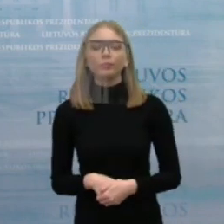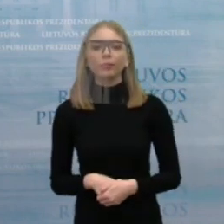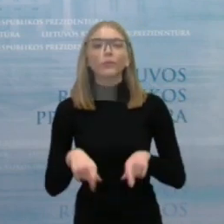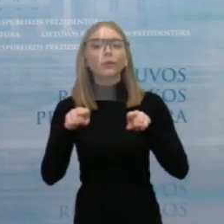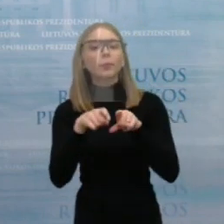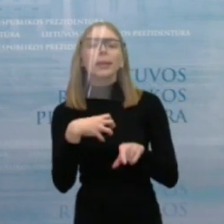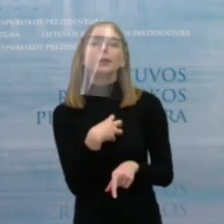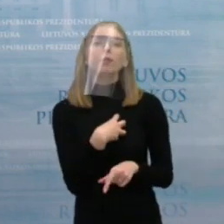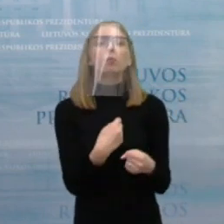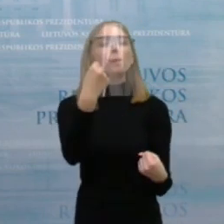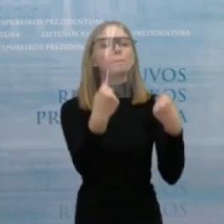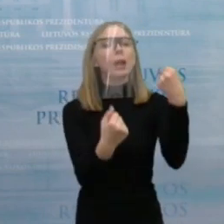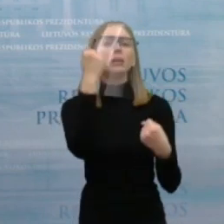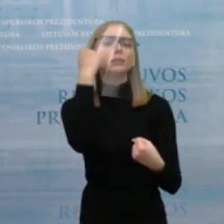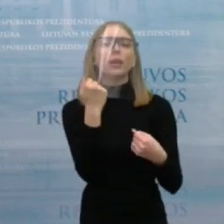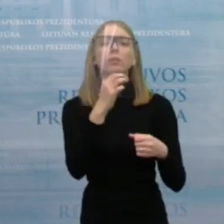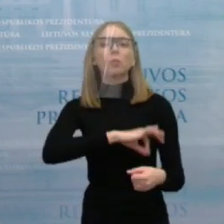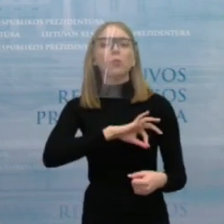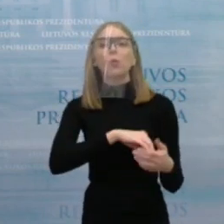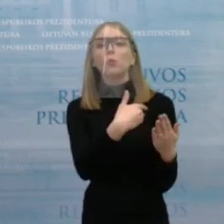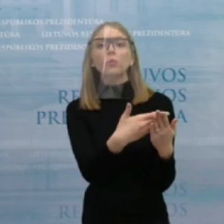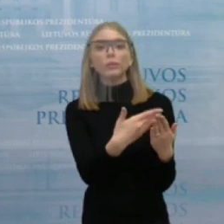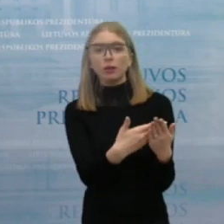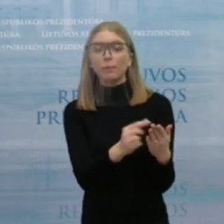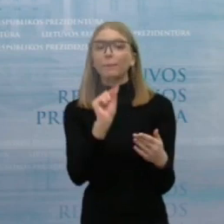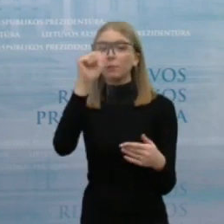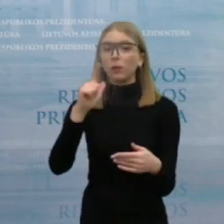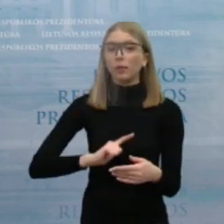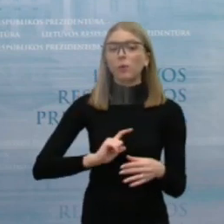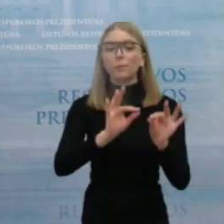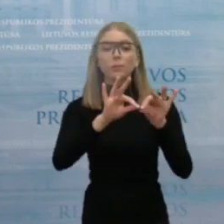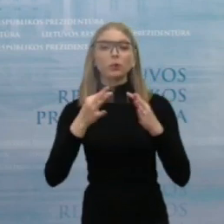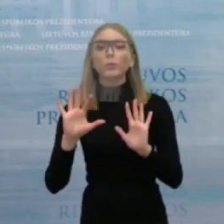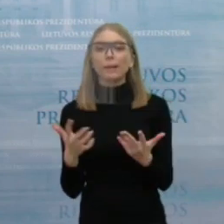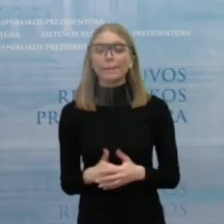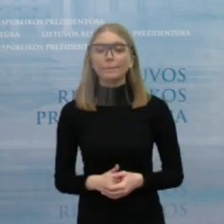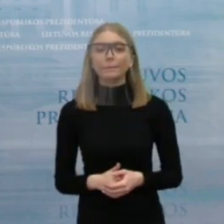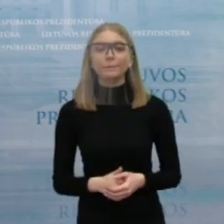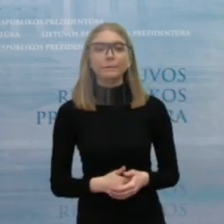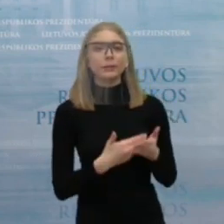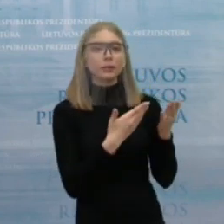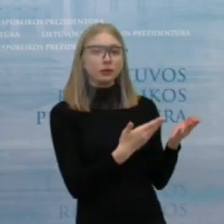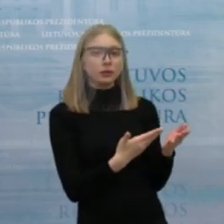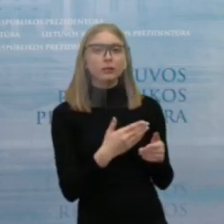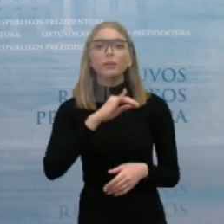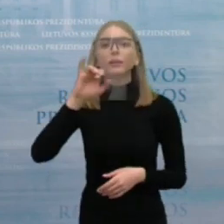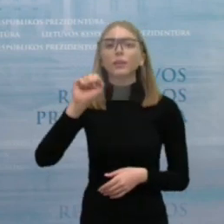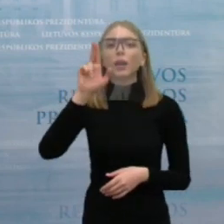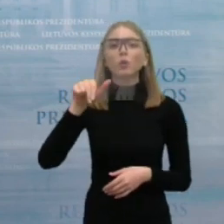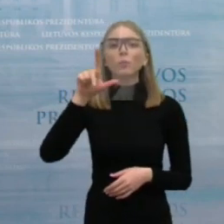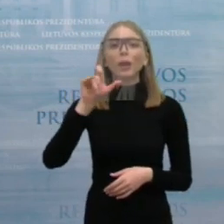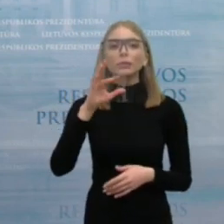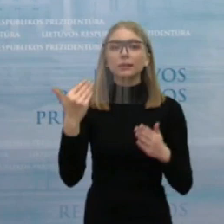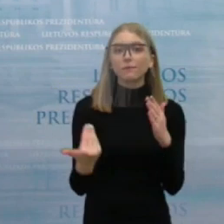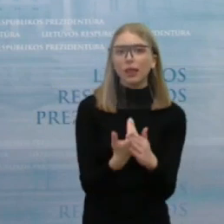lauktume konkrečių pasiūlymų ir tada galbūt galėtume konkrečiai pakomentuoti. Ir dar kartelį Ramūnas Jakubauskas Bėnes.